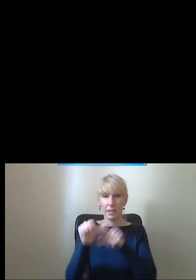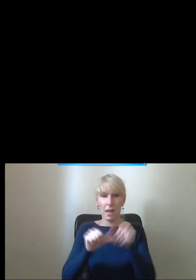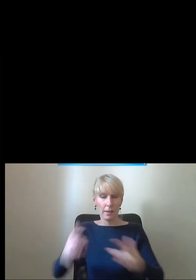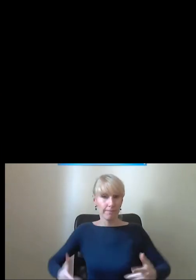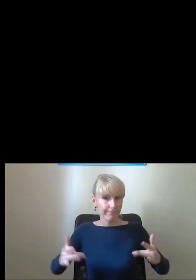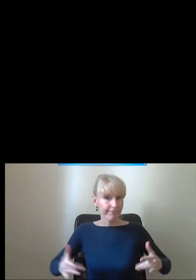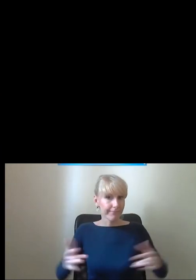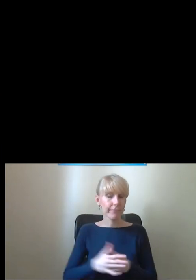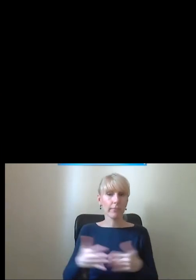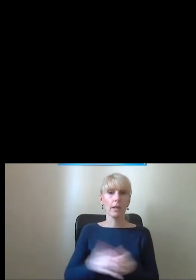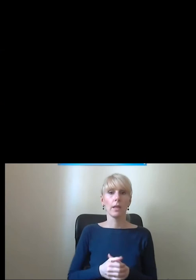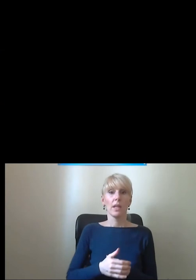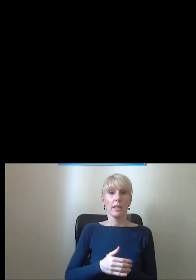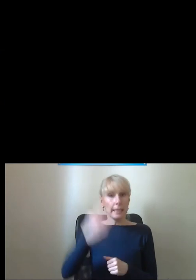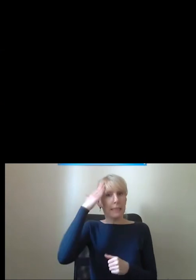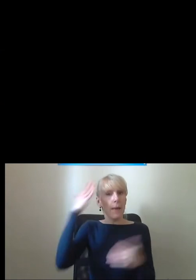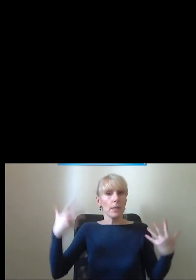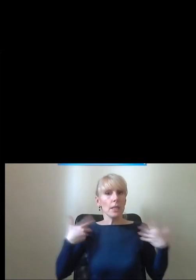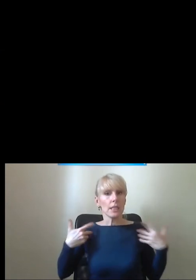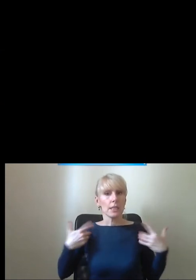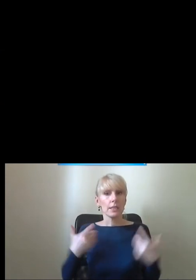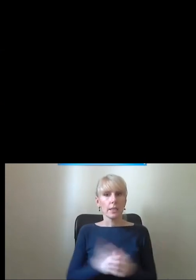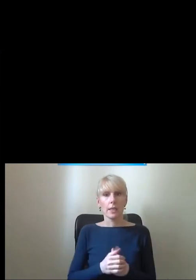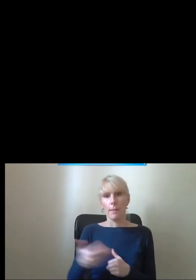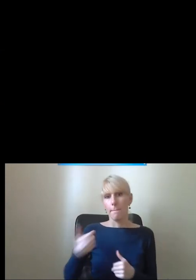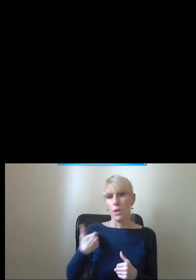życie, jak to było przed, jak to jest po,